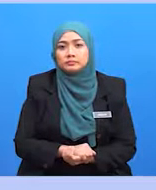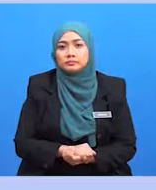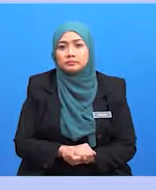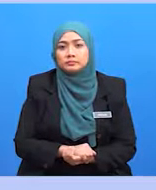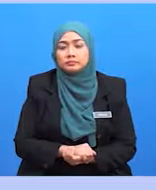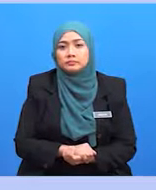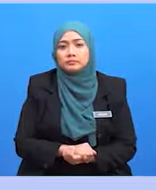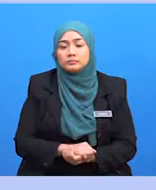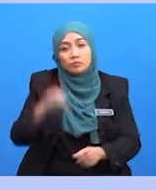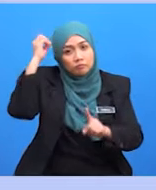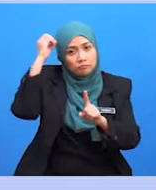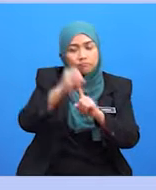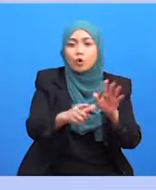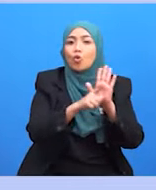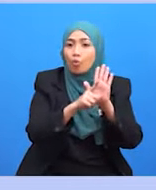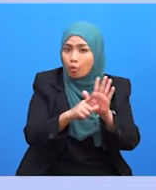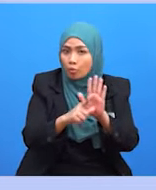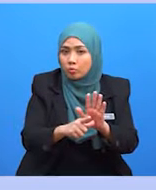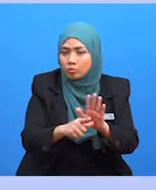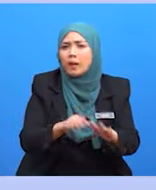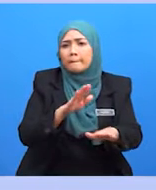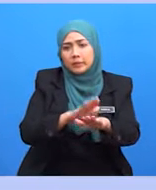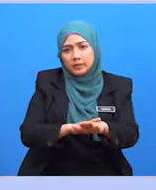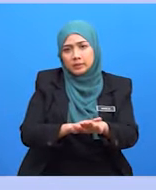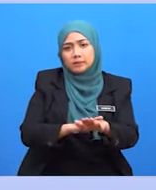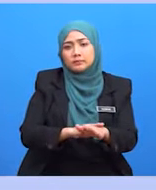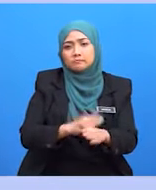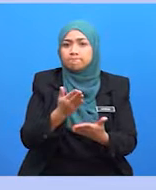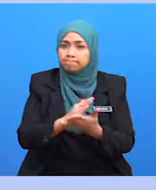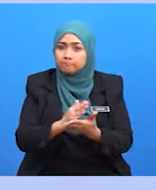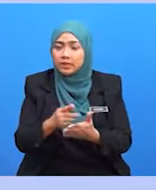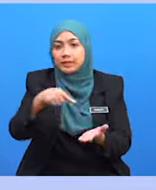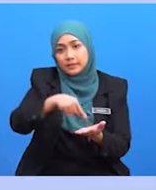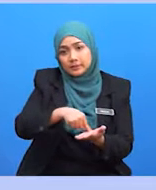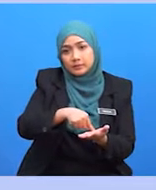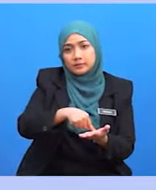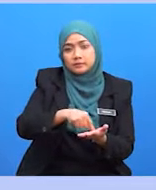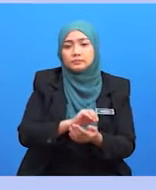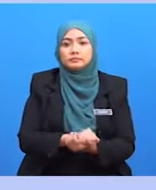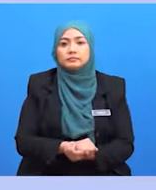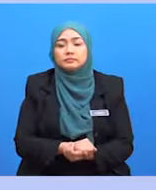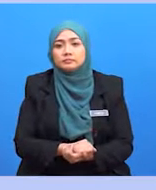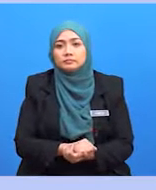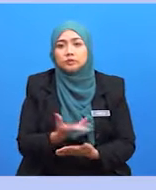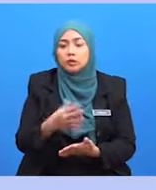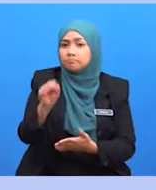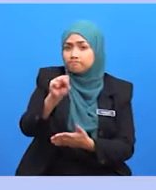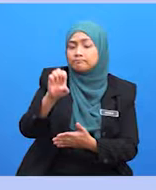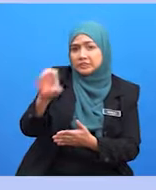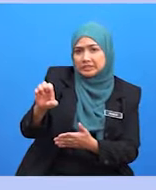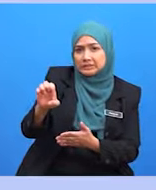Rational Logo Pada bahagian ini, logo School Enterprise diterangkan secara ringkas